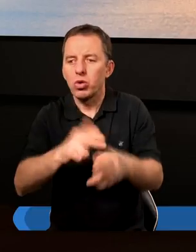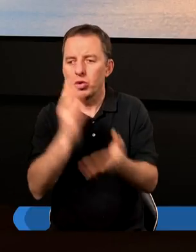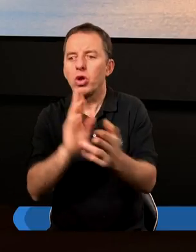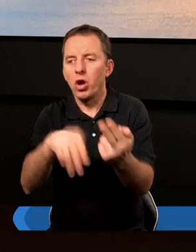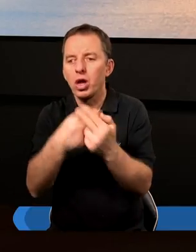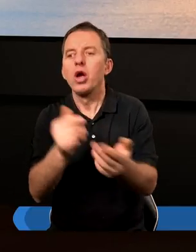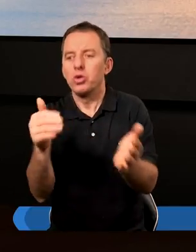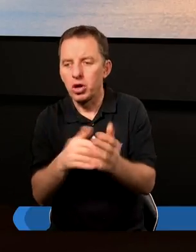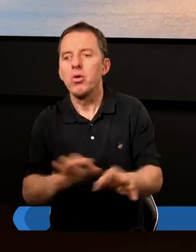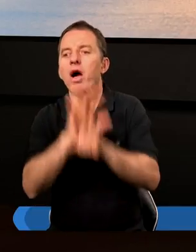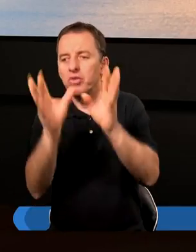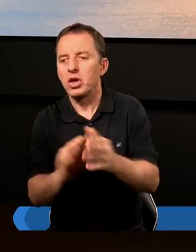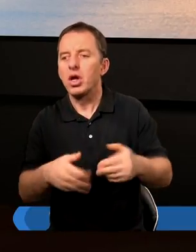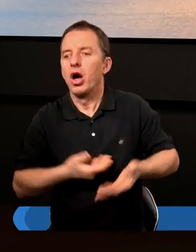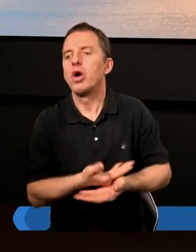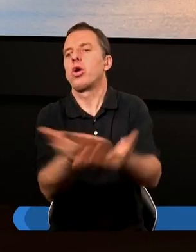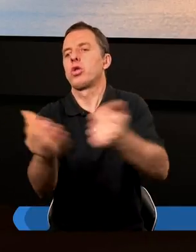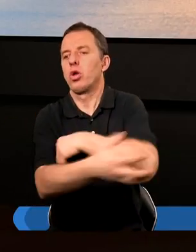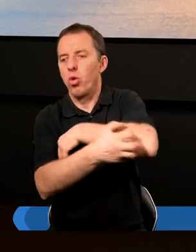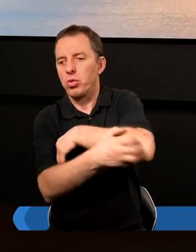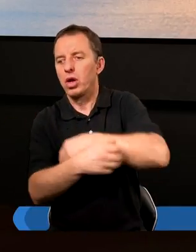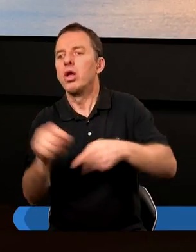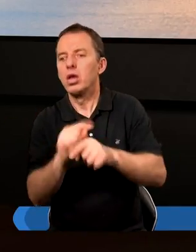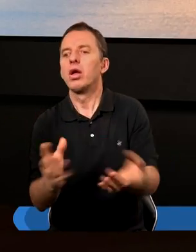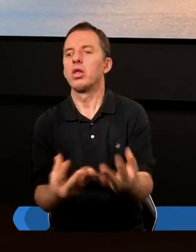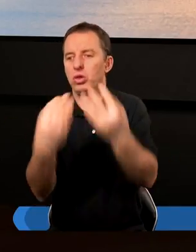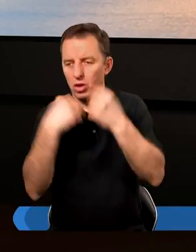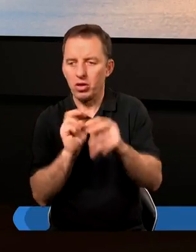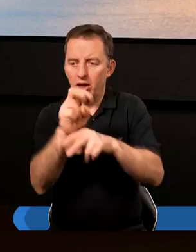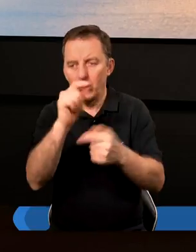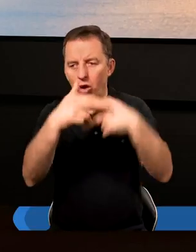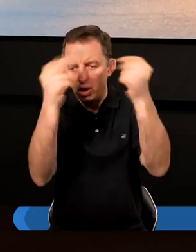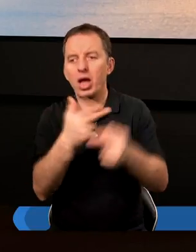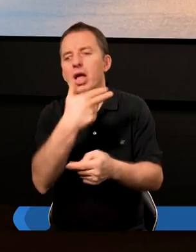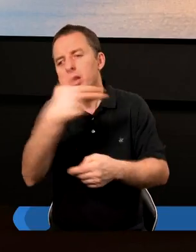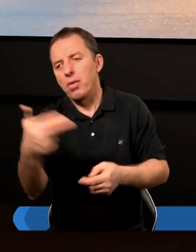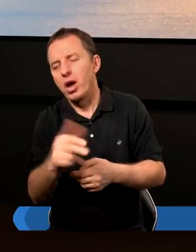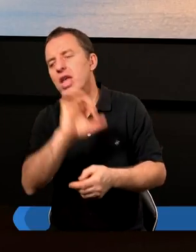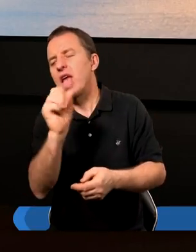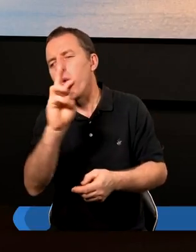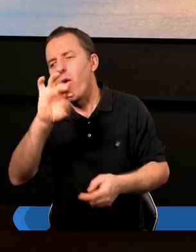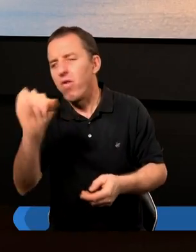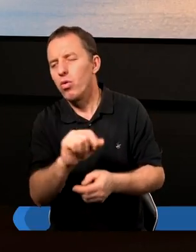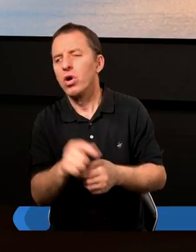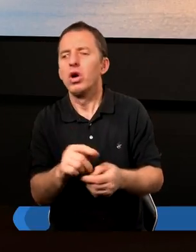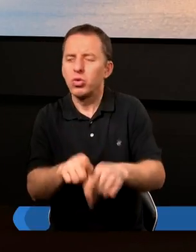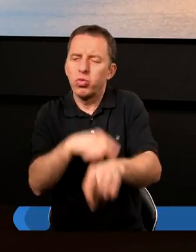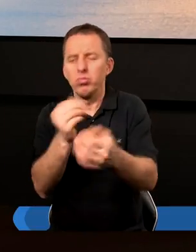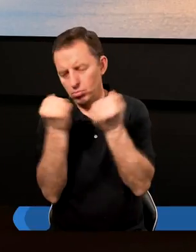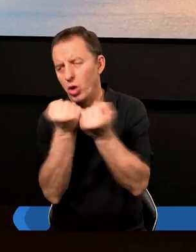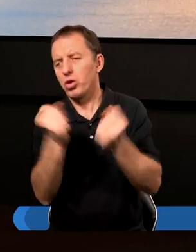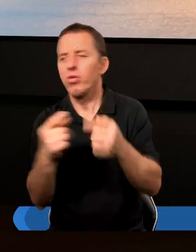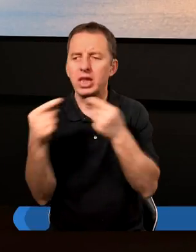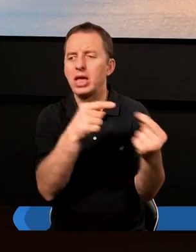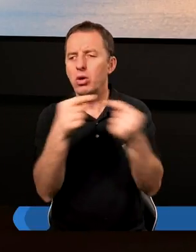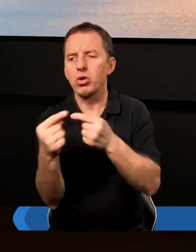odpowiedziałaś. Czy trzeba wszystko rozdać ubogim, żeby się dostać do nieba? Wiecie, i ten temat może być jałową dyskusją. Natomiast Pan